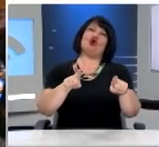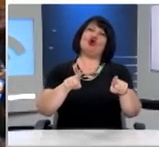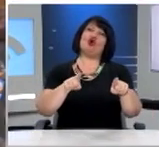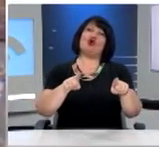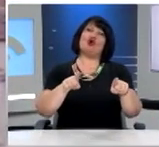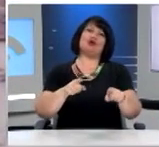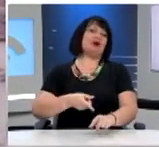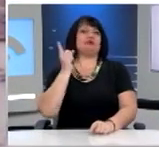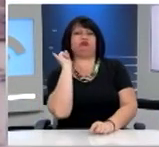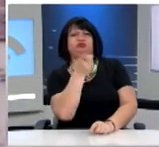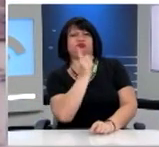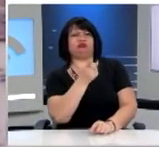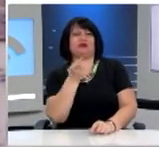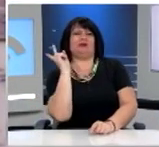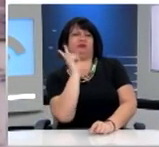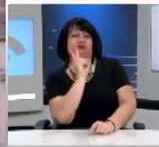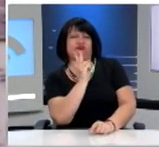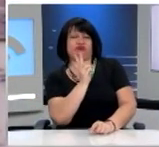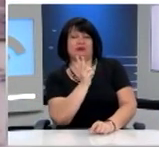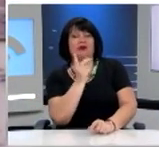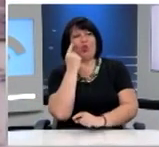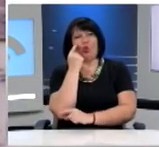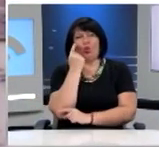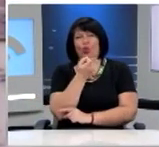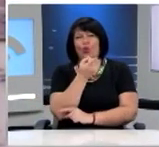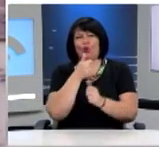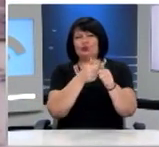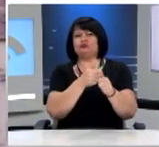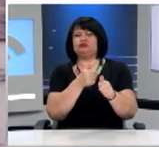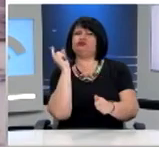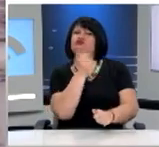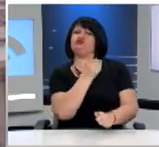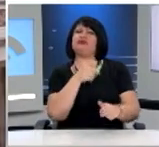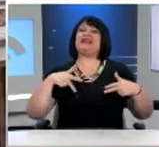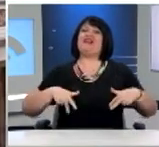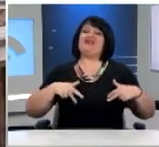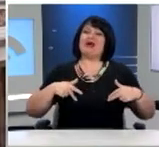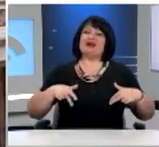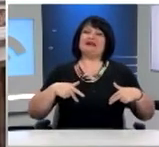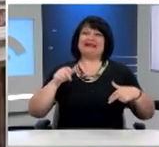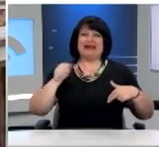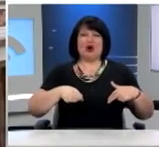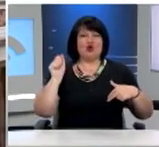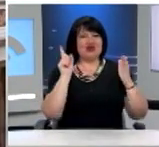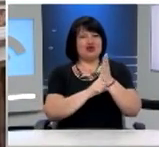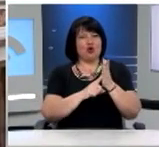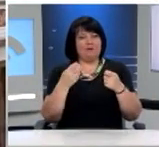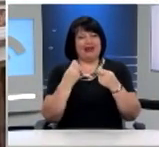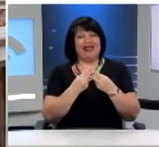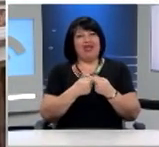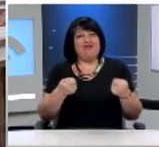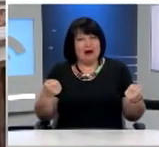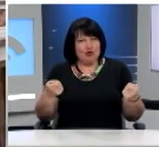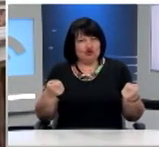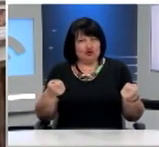να εγκαλεί να κριτικάρει να παρακολουθεί να ερωτά την κυβέρνηση για την τήρηση των νόμων που όπως πολύ σωστά είπατε